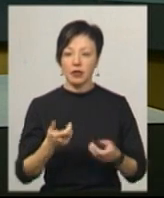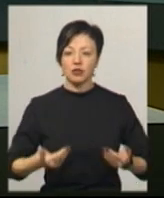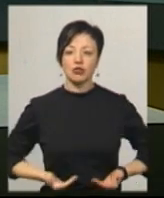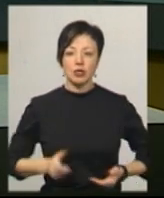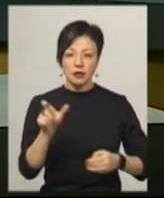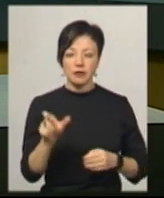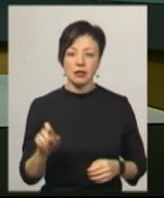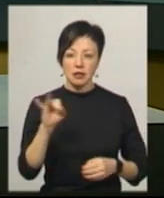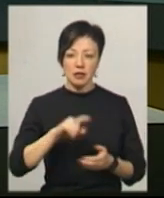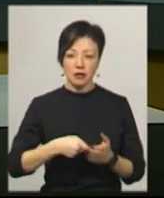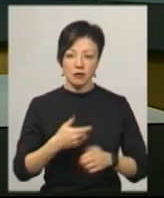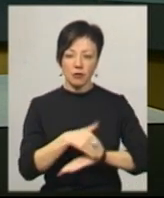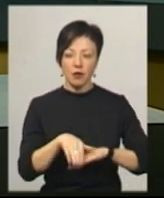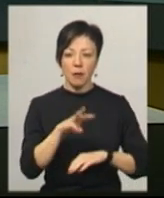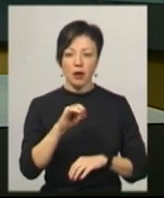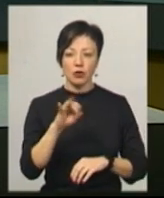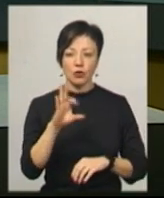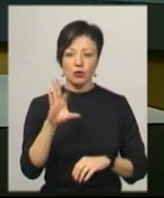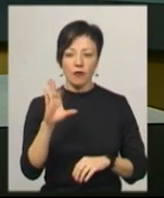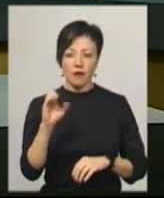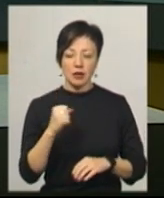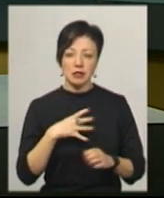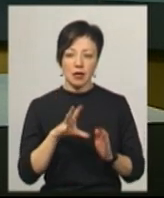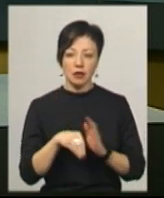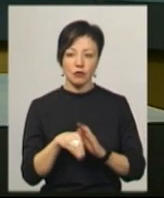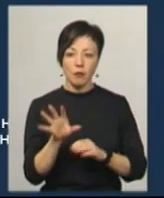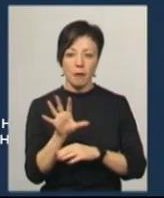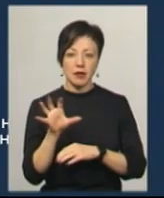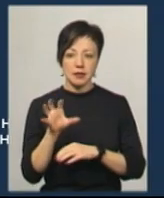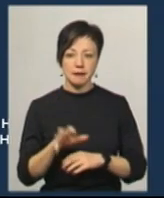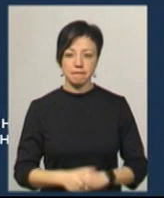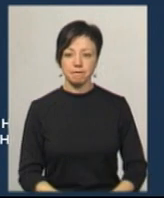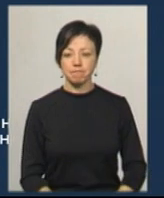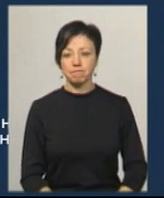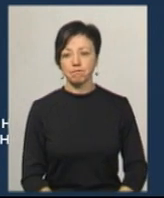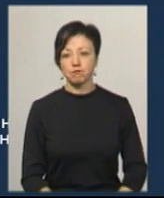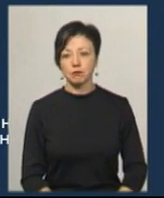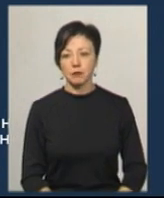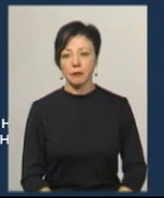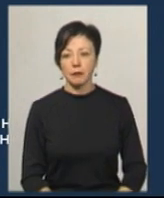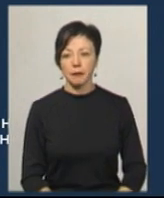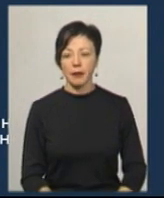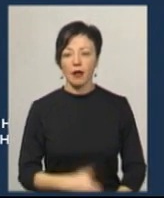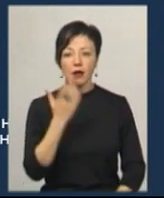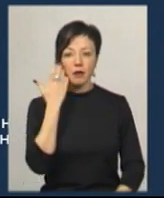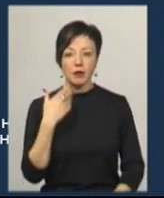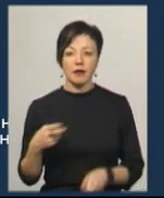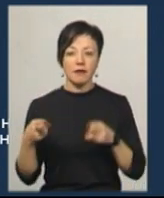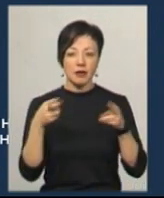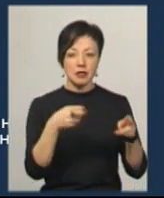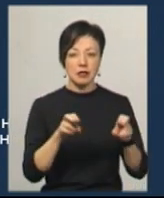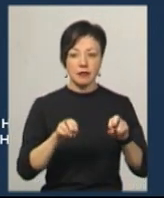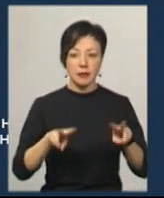жительки Ізяслава, що по вулиці Матросова загинув пес. При в'їзді спеціалістів на вказане місце